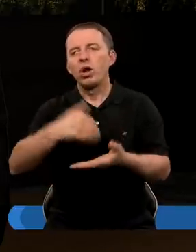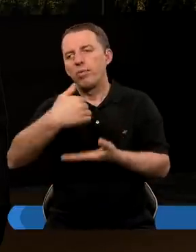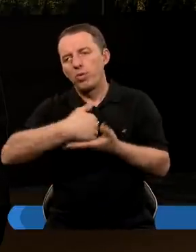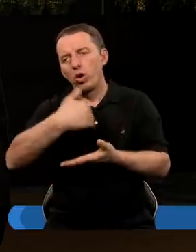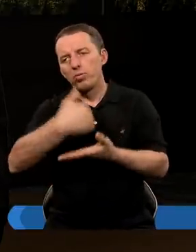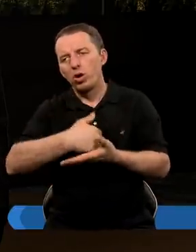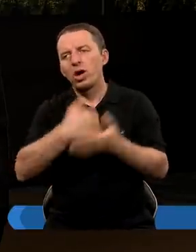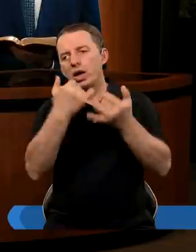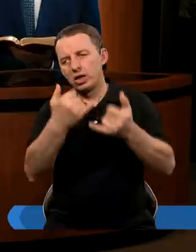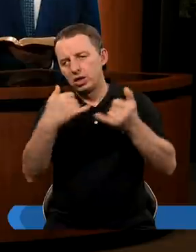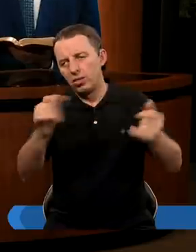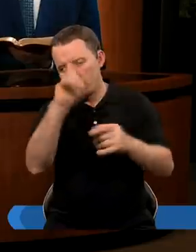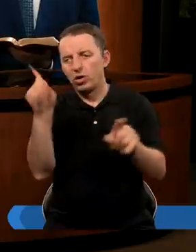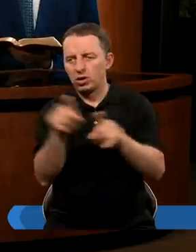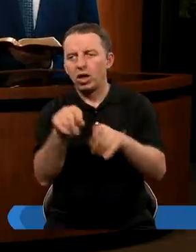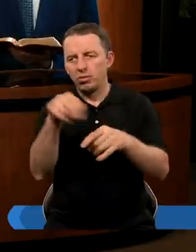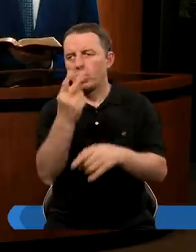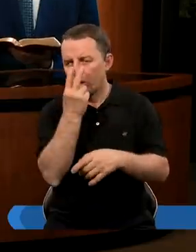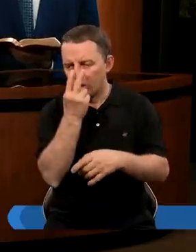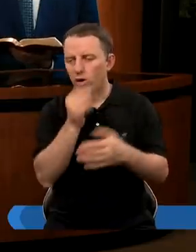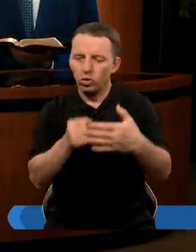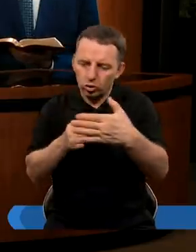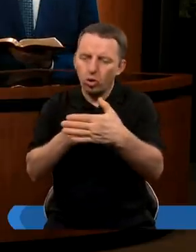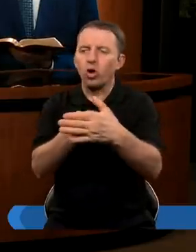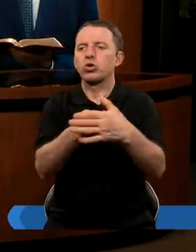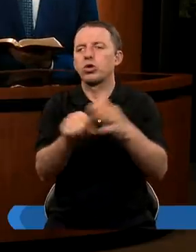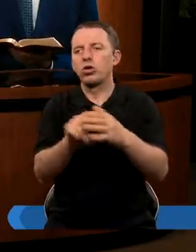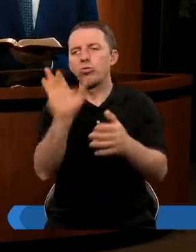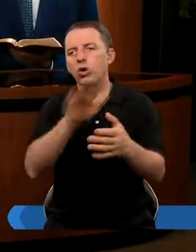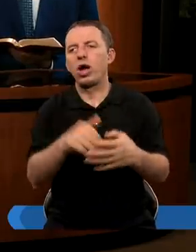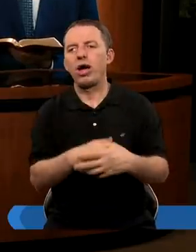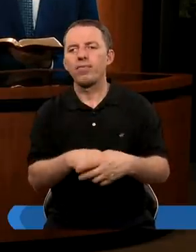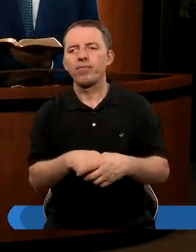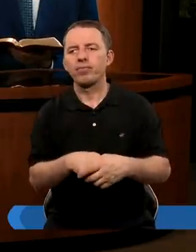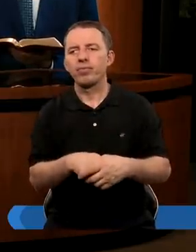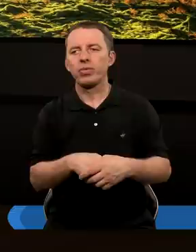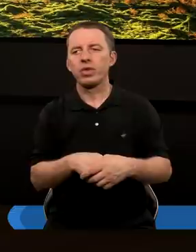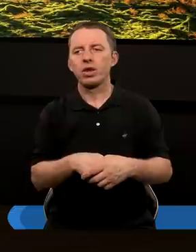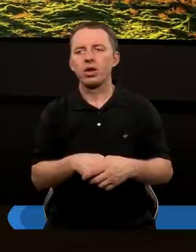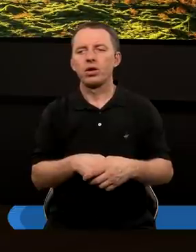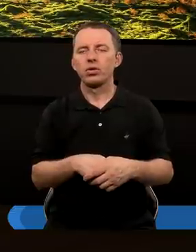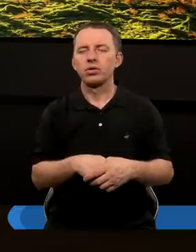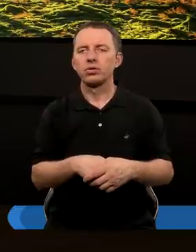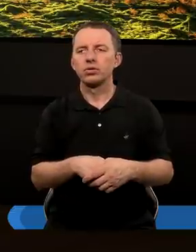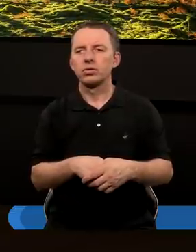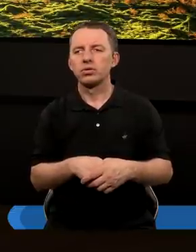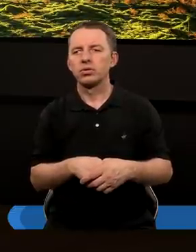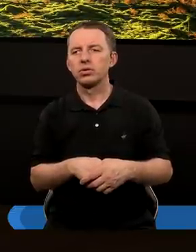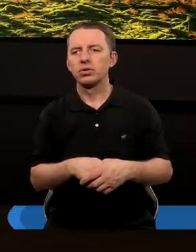pomagają innym ludziom też dotrzeć do Boga. I w końcu rozdział